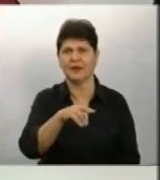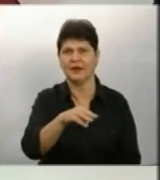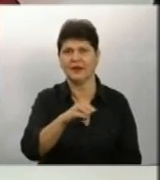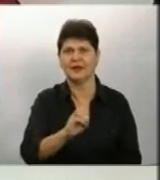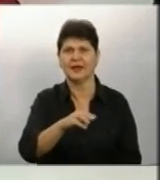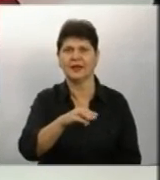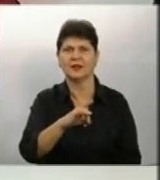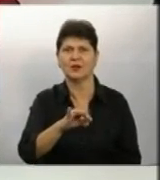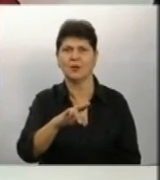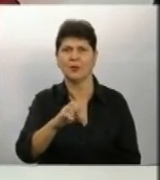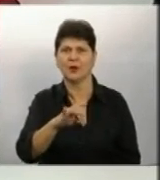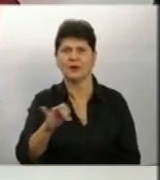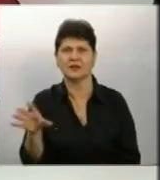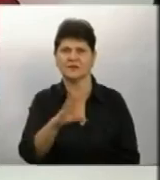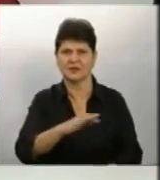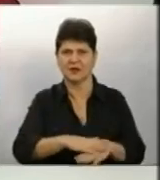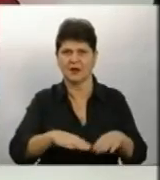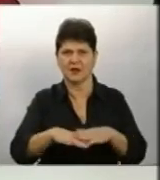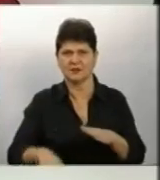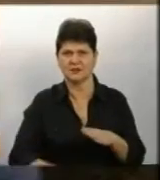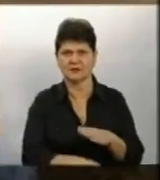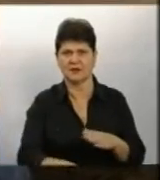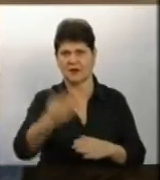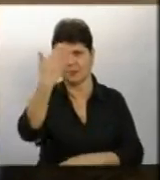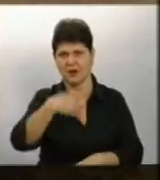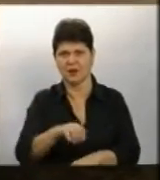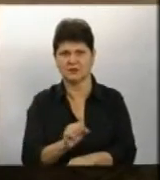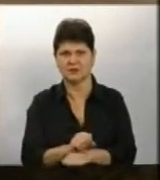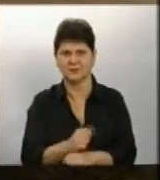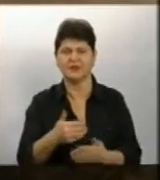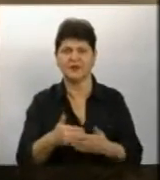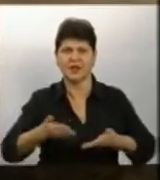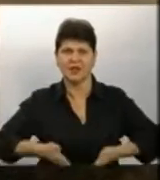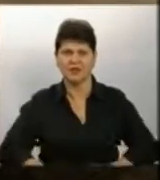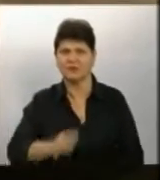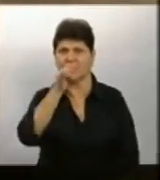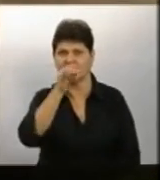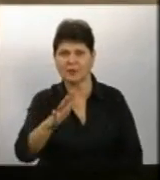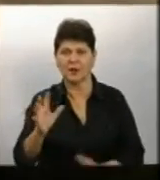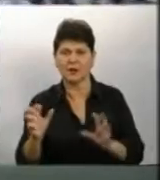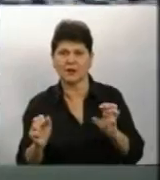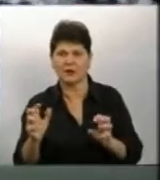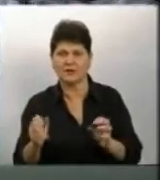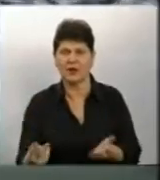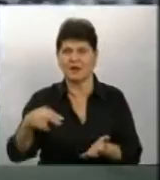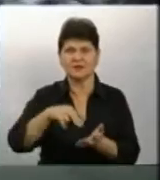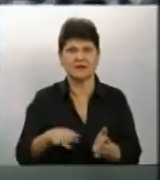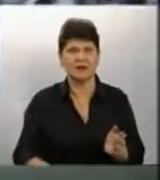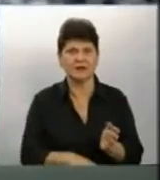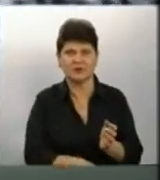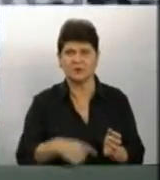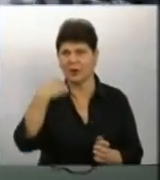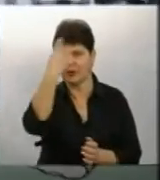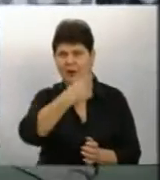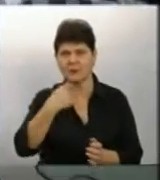– це коли усі кінцівки паралізовані Від народження він не міг рухати долонями і не ставав на ноги, мімійка на